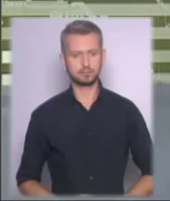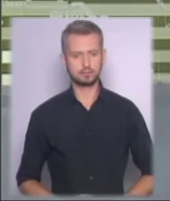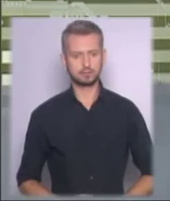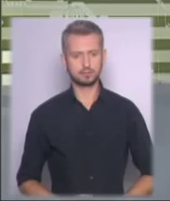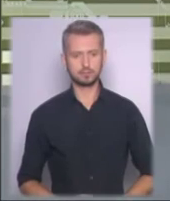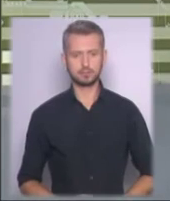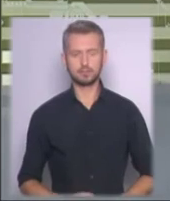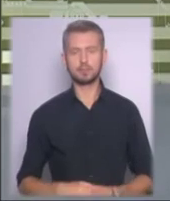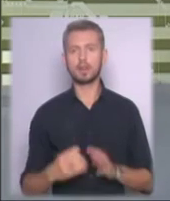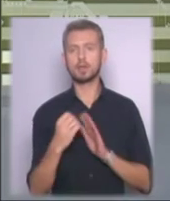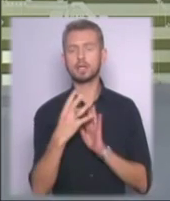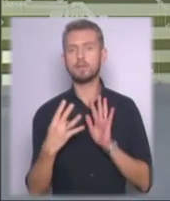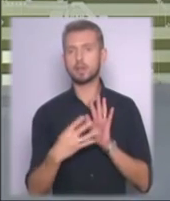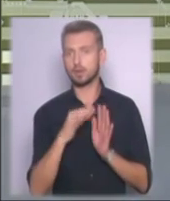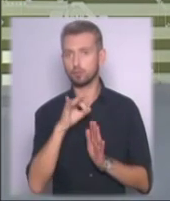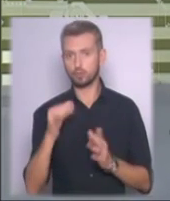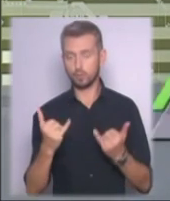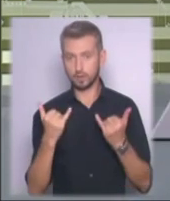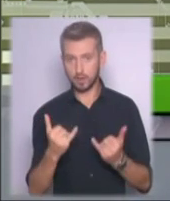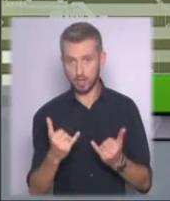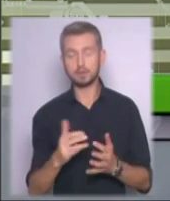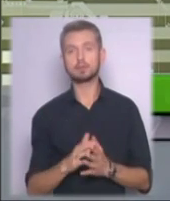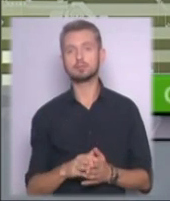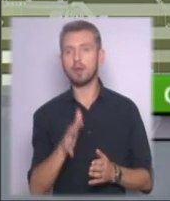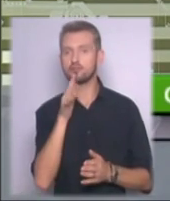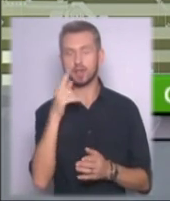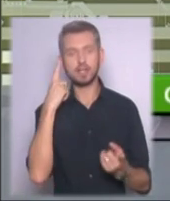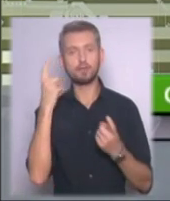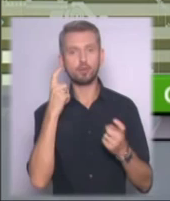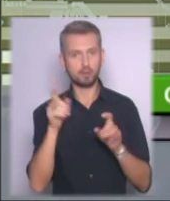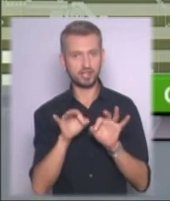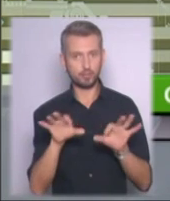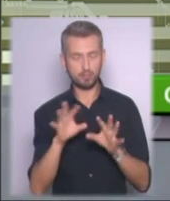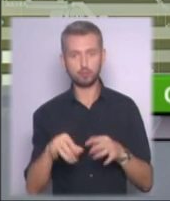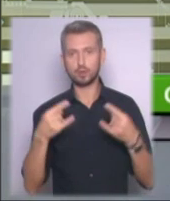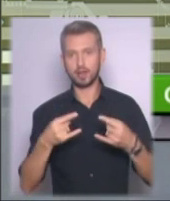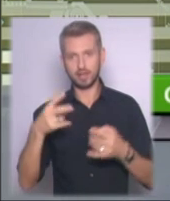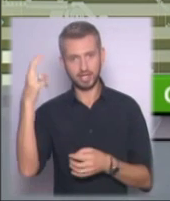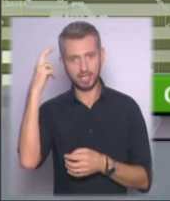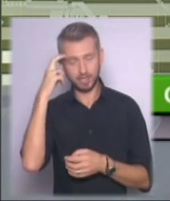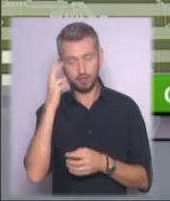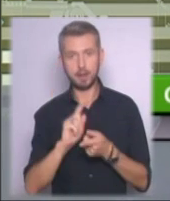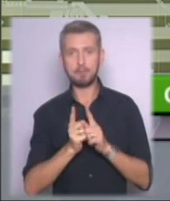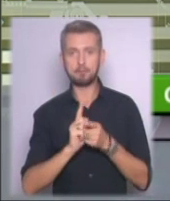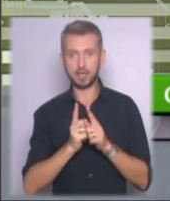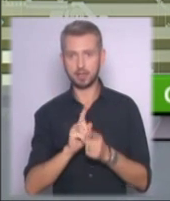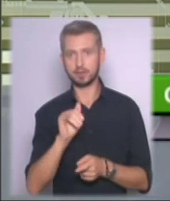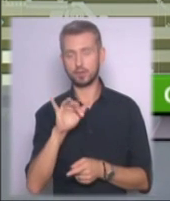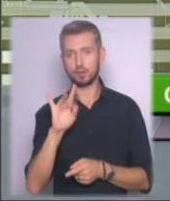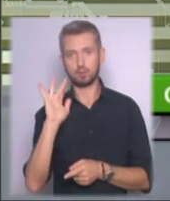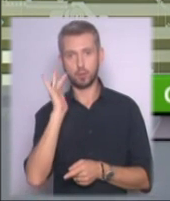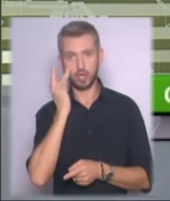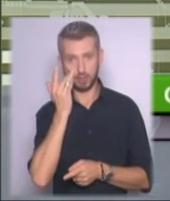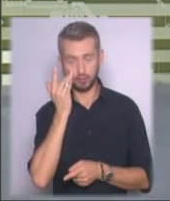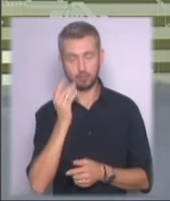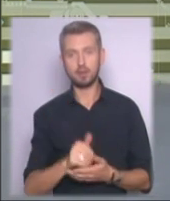Дев'ятнадцята у столиці та Україні. Час інформаційного випуску на телеканалі Київ. У студії працює Олена Бевс